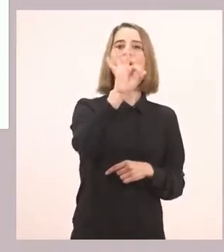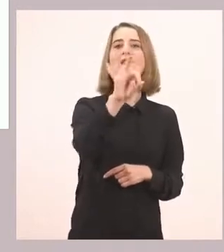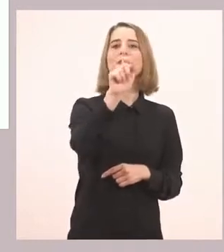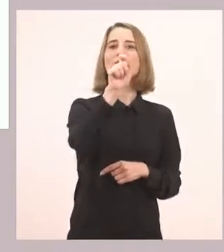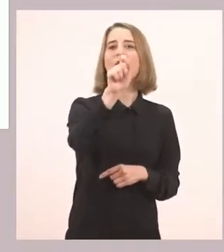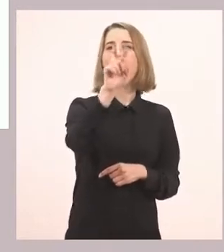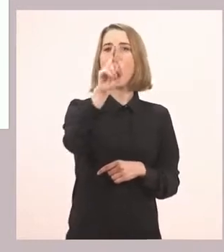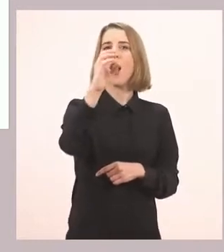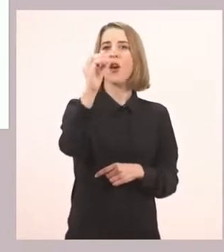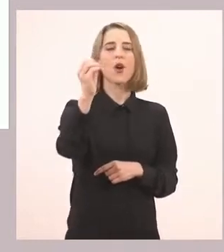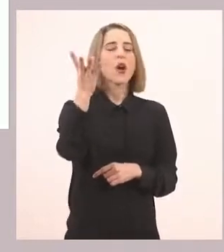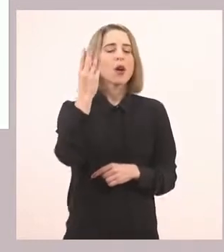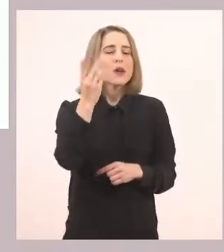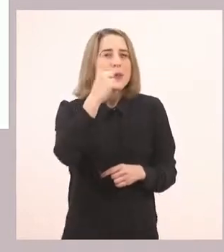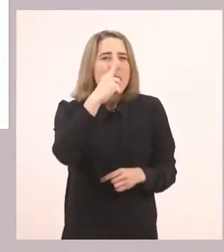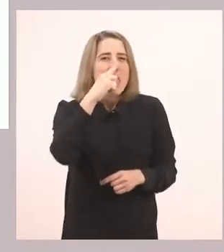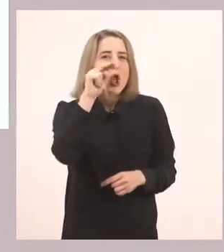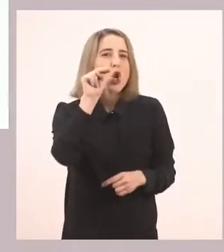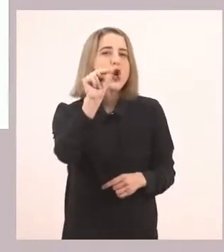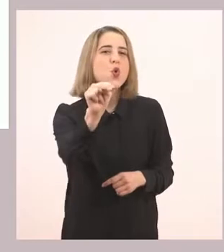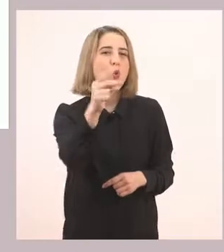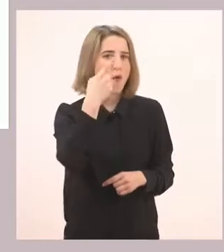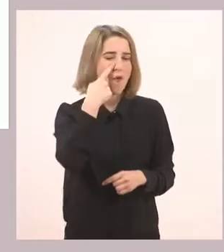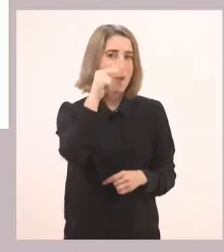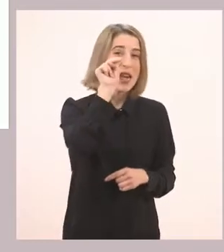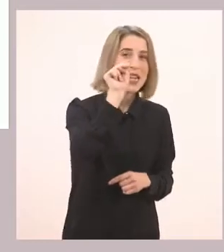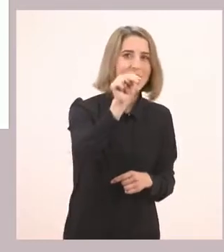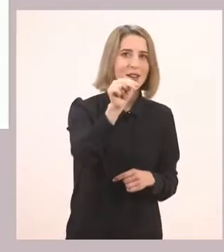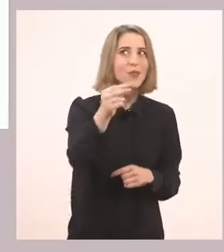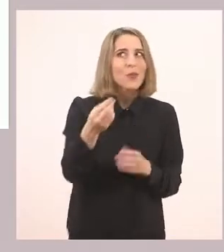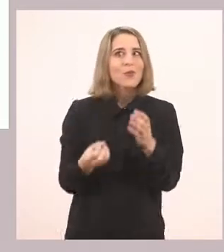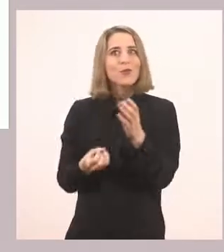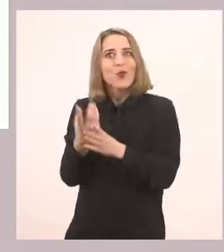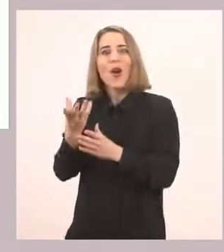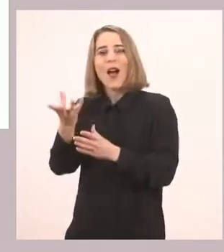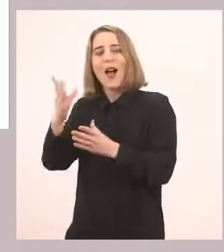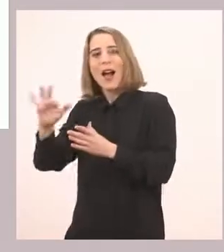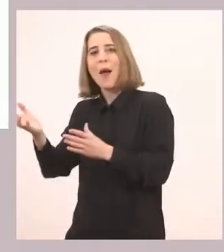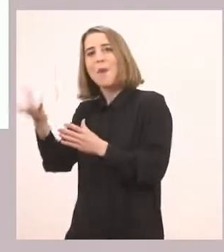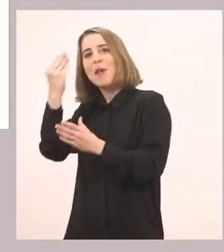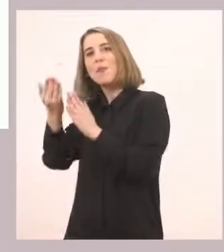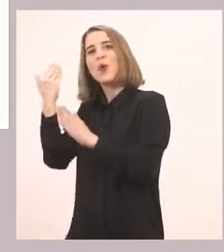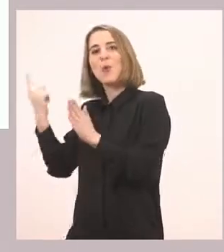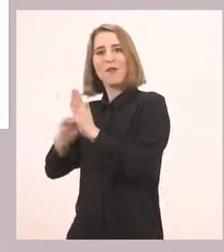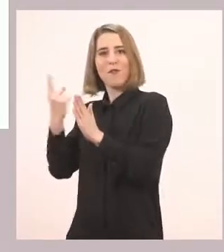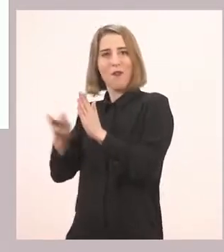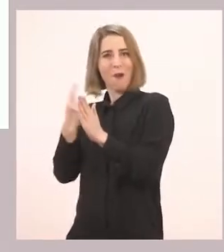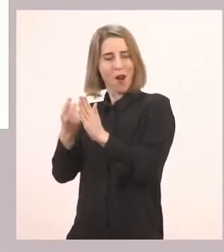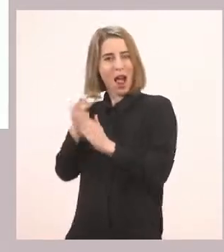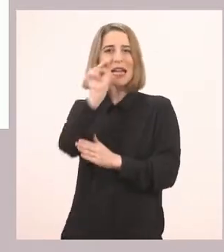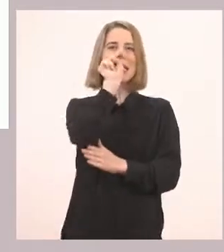νούφαρο. Οπότε είναι το γραμματάκι που είχαμε μάθει την προηγούμενη φορά, το ν. Το σημειώνω.